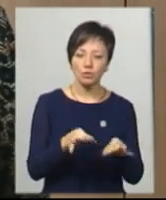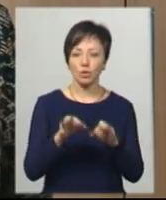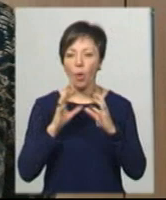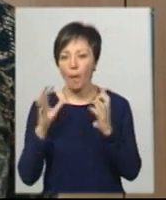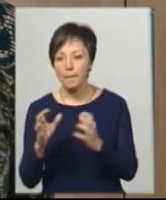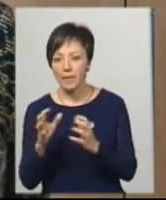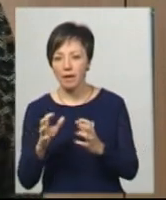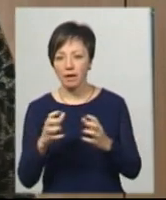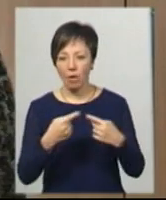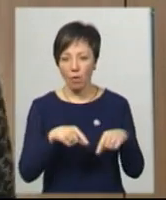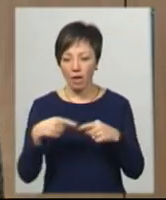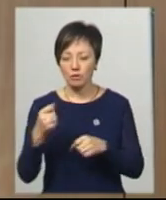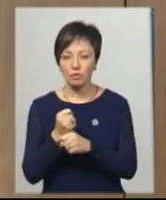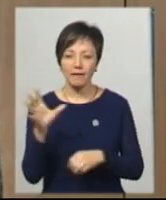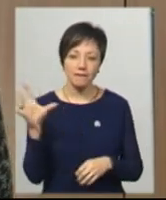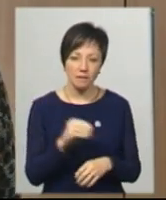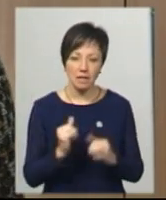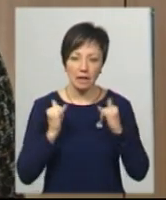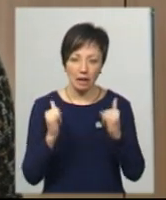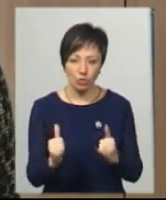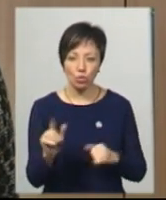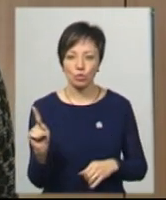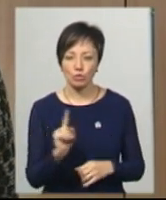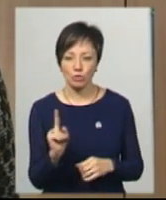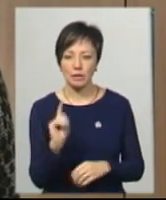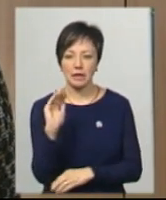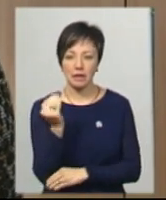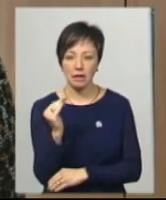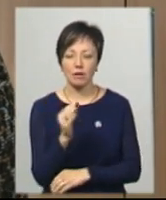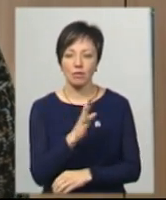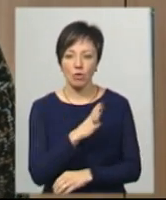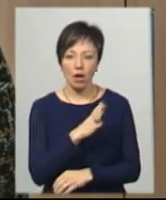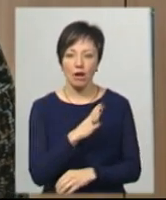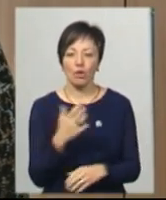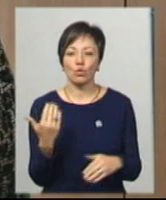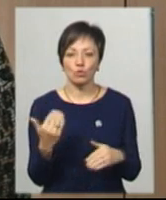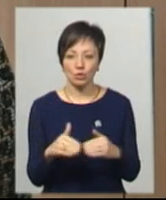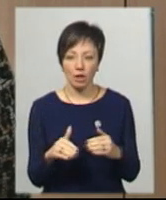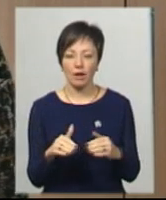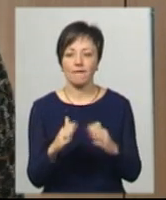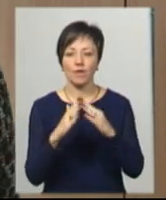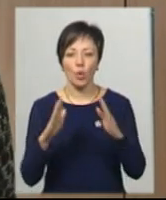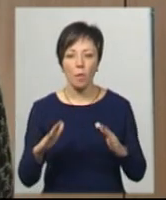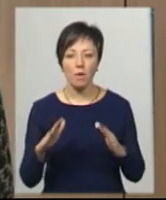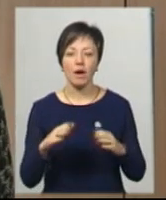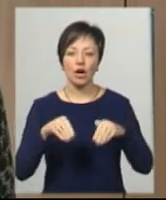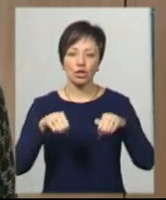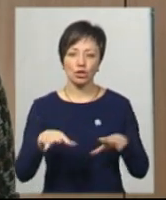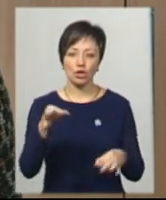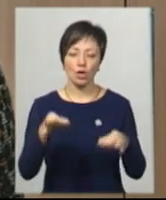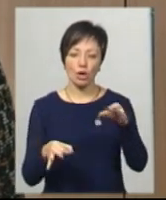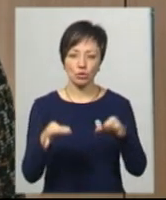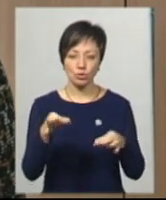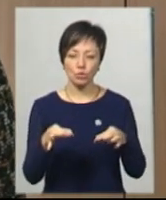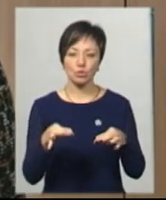опіки, опікування зробили все для того, щоб дитина була вже дома. Рішення суду